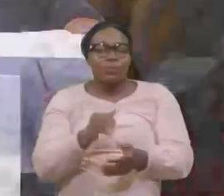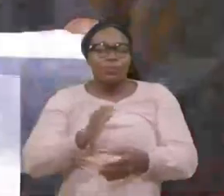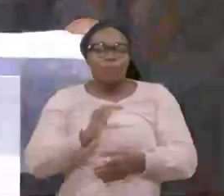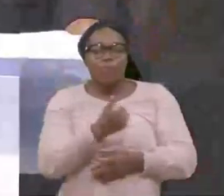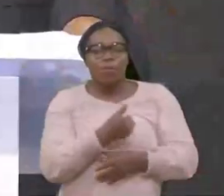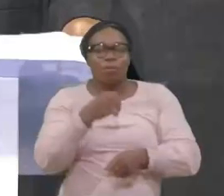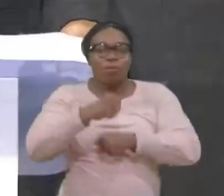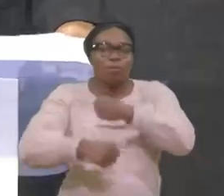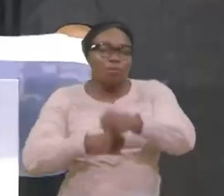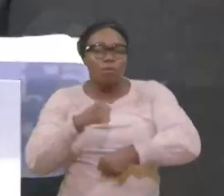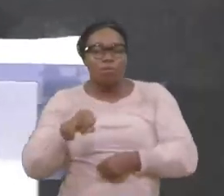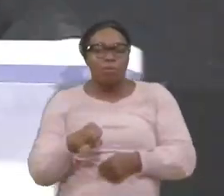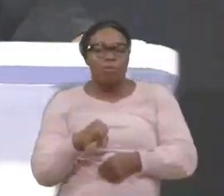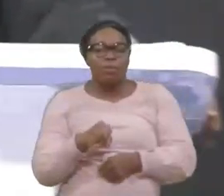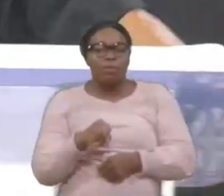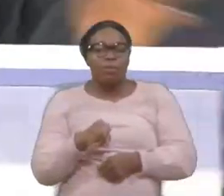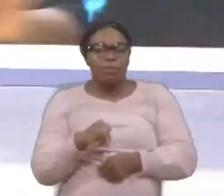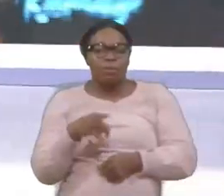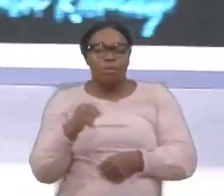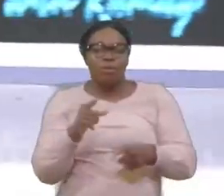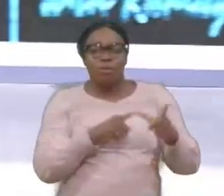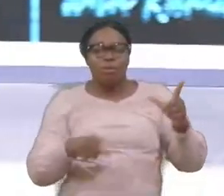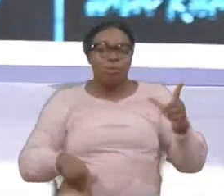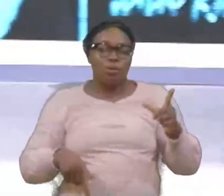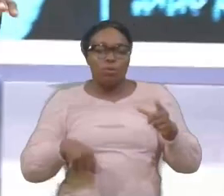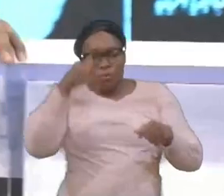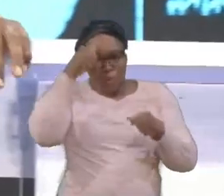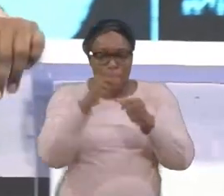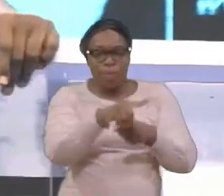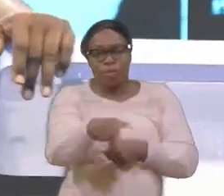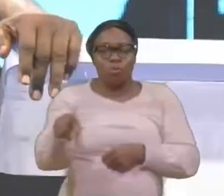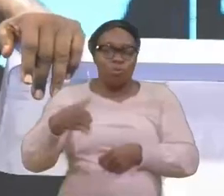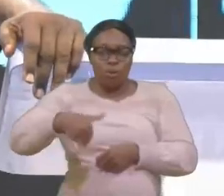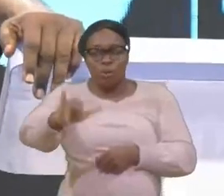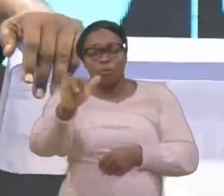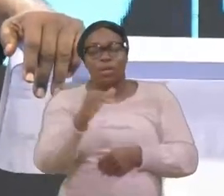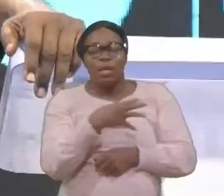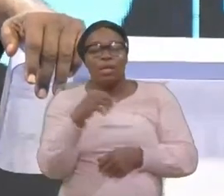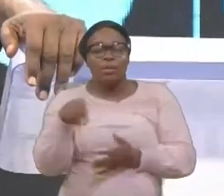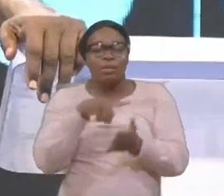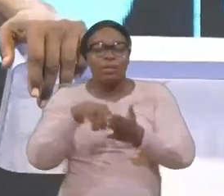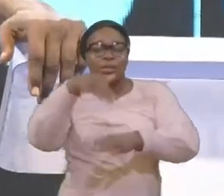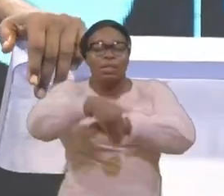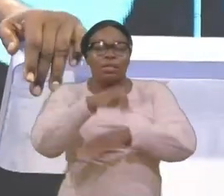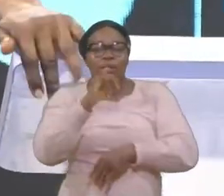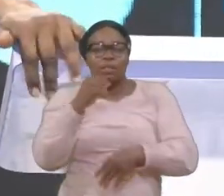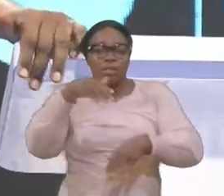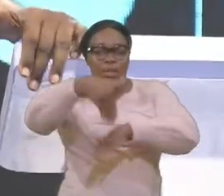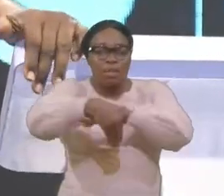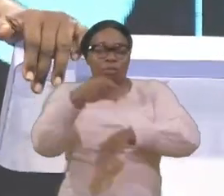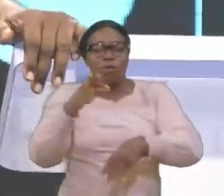Dans nos souffrances, Dieu dit, Qui va se souvenir, De toi encore, Et ce soir, C'est la soirée, De la